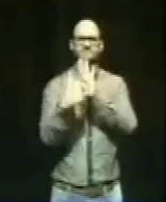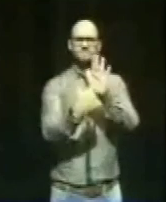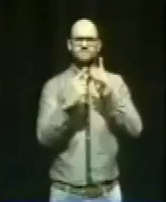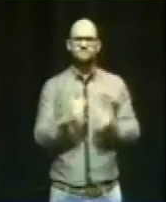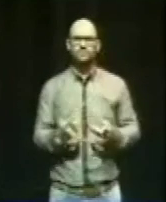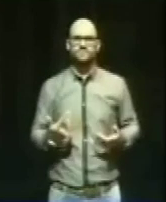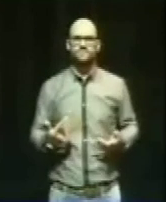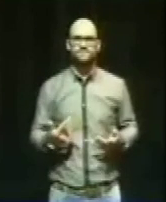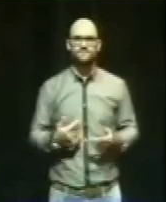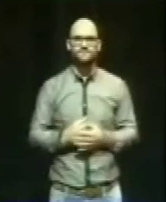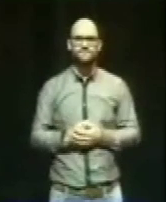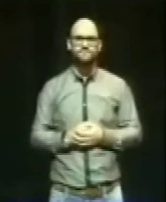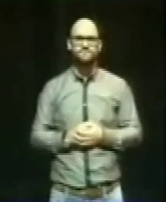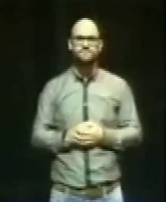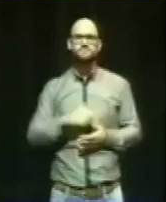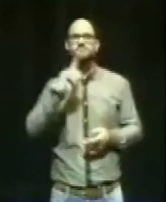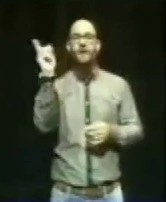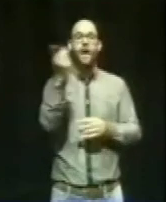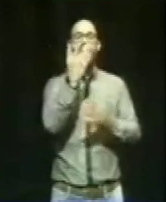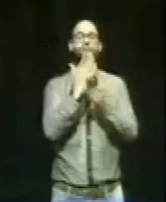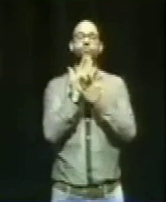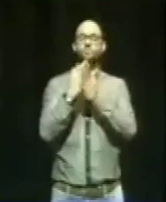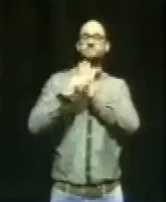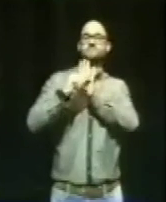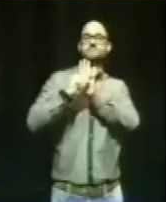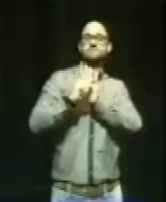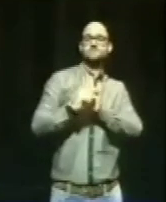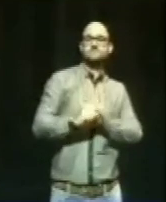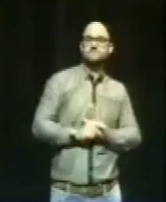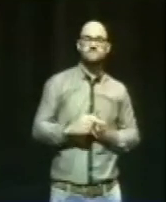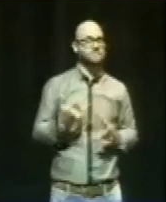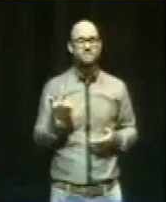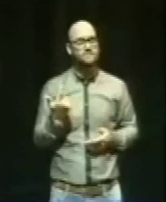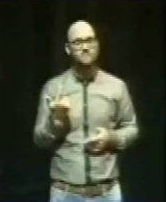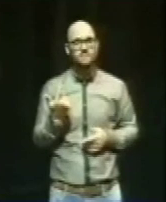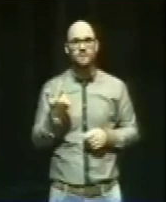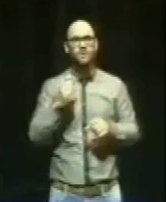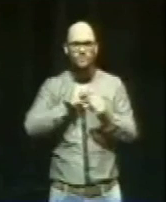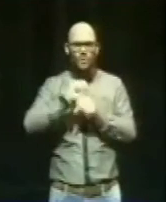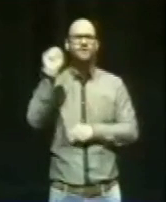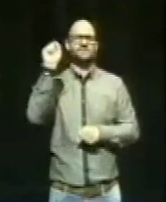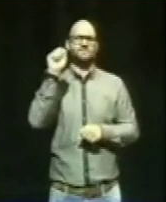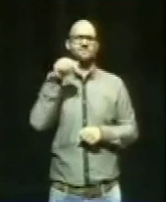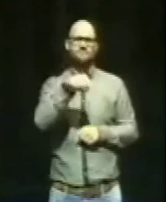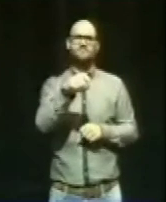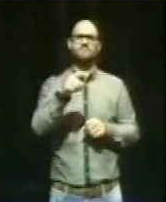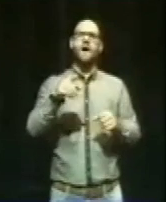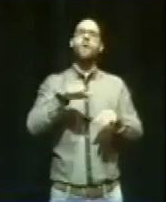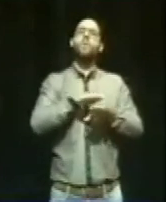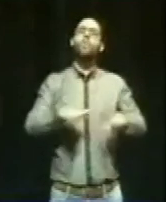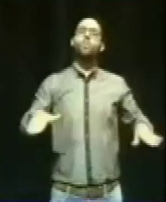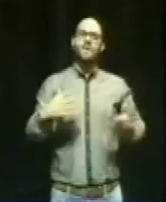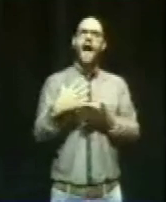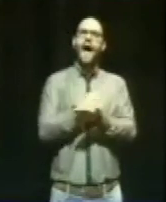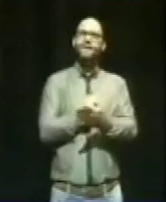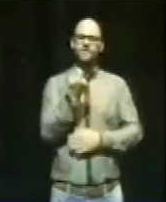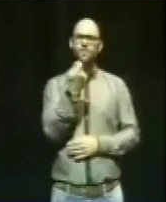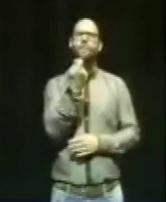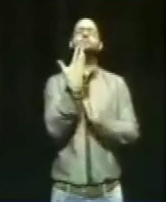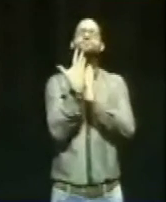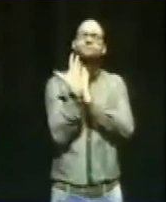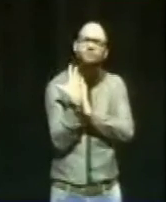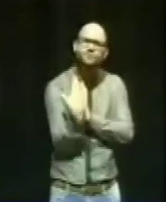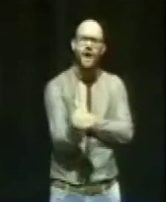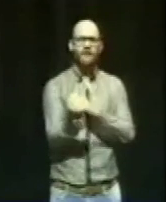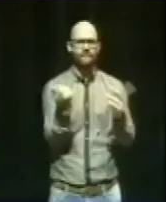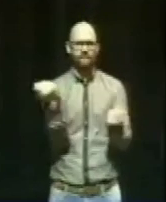Allen Unkenrufen zum Trotz ist ein Einkommen für alle durchaus finanzierbar. Es zeigt sich,